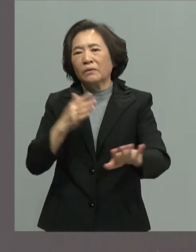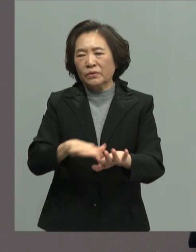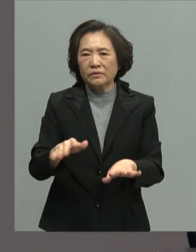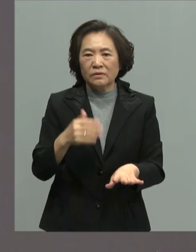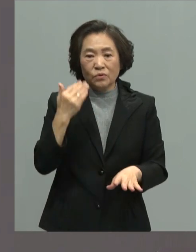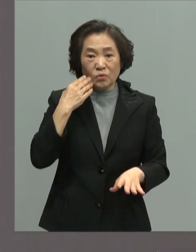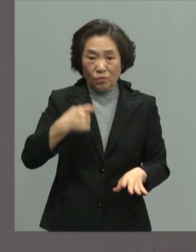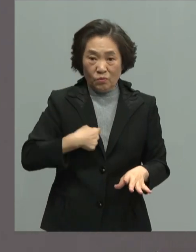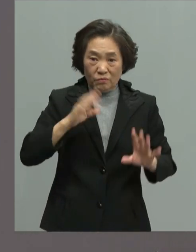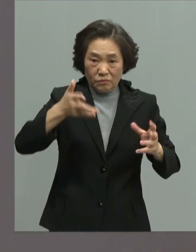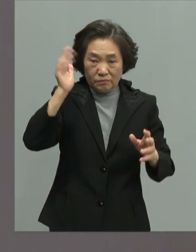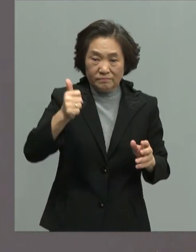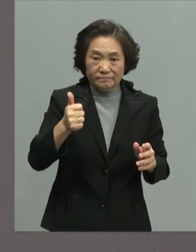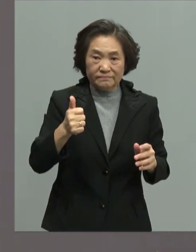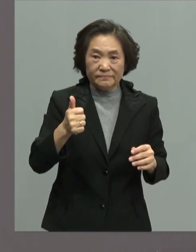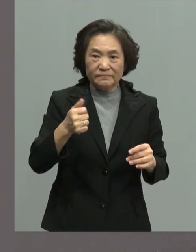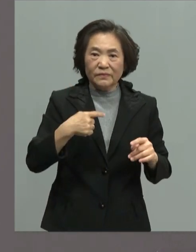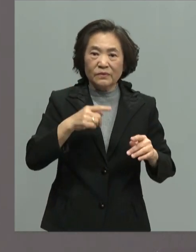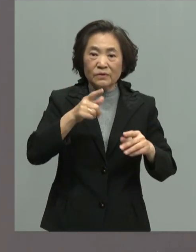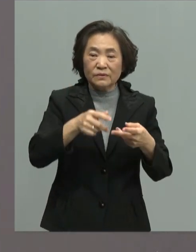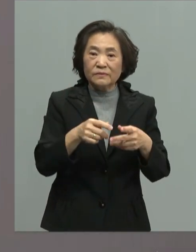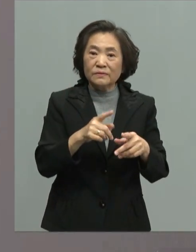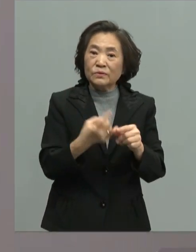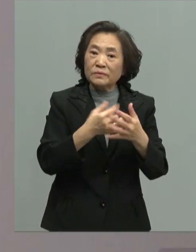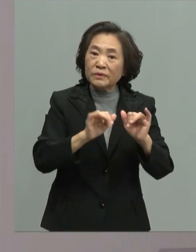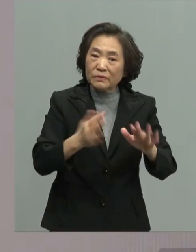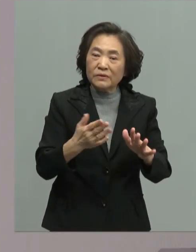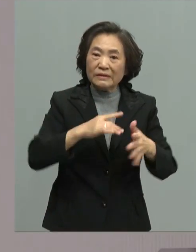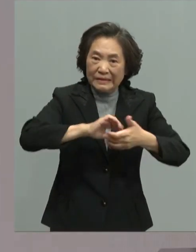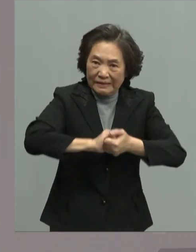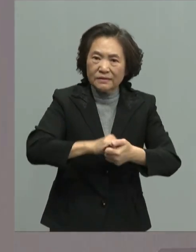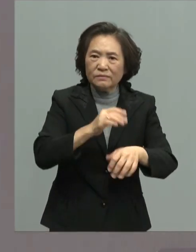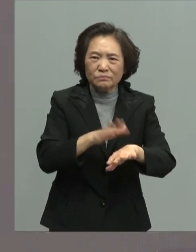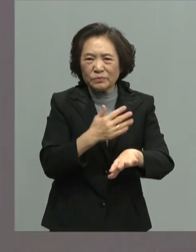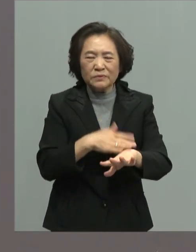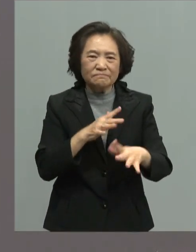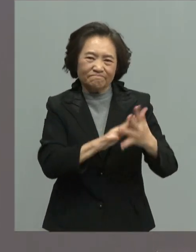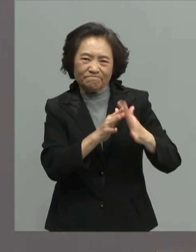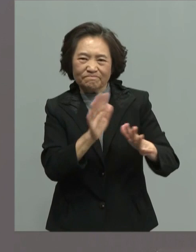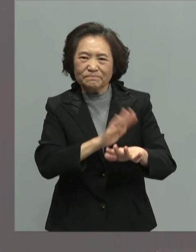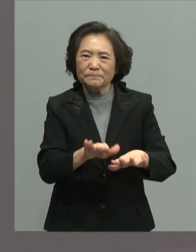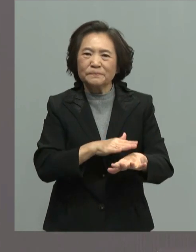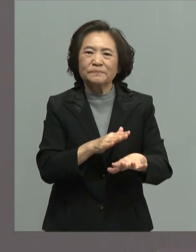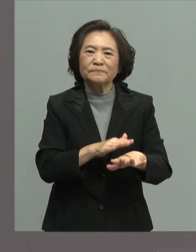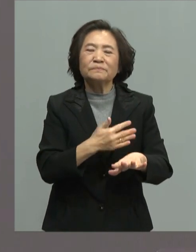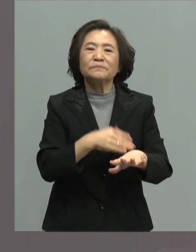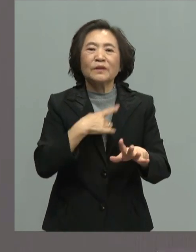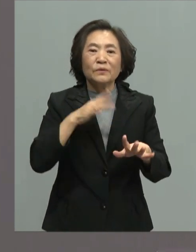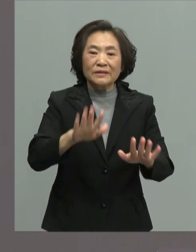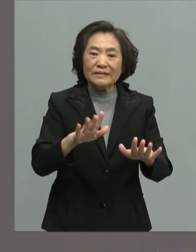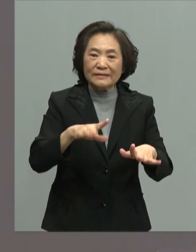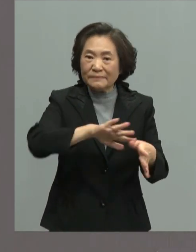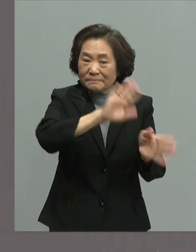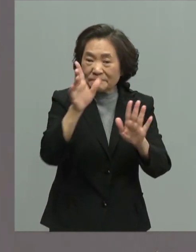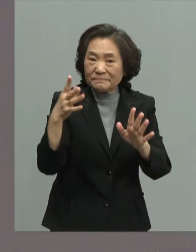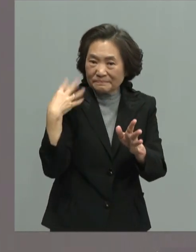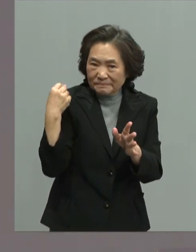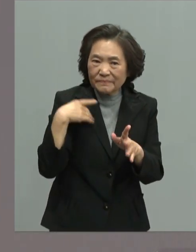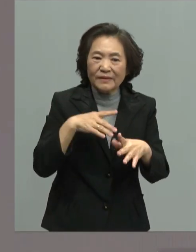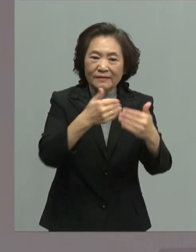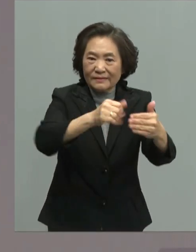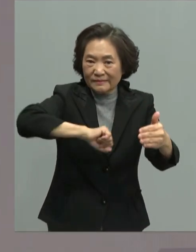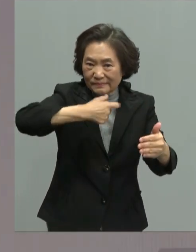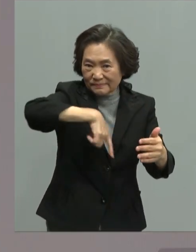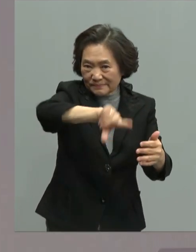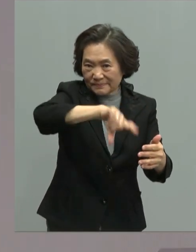领导底下中华民国绝不会在子权上让步我会尊重现状的基础跟两岸创